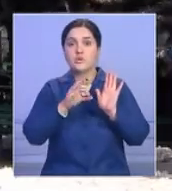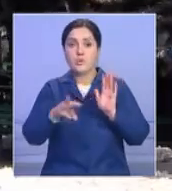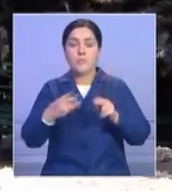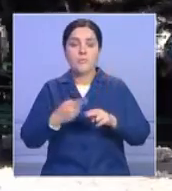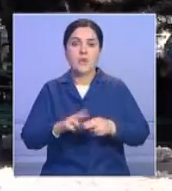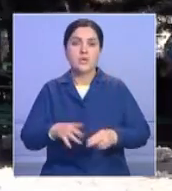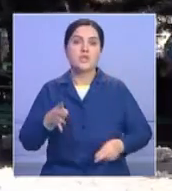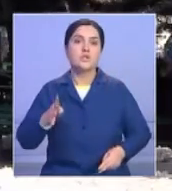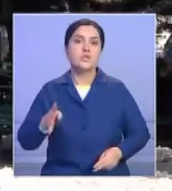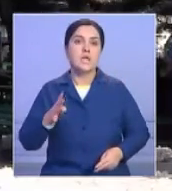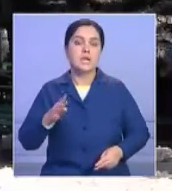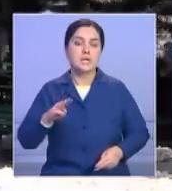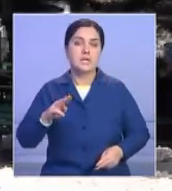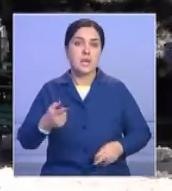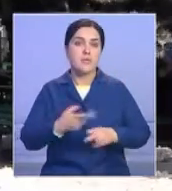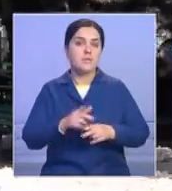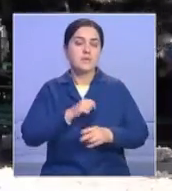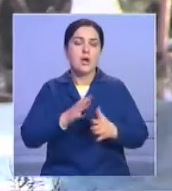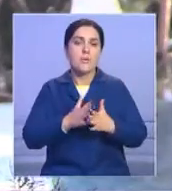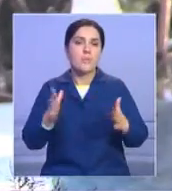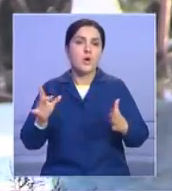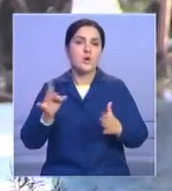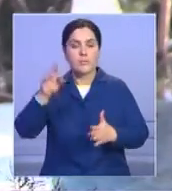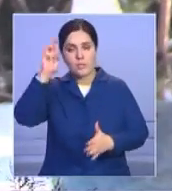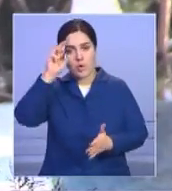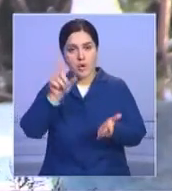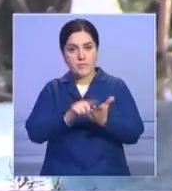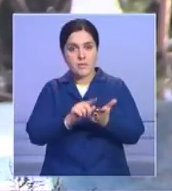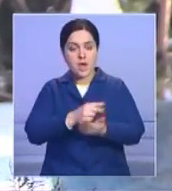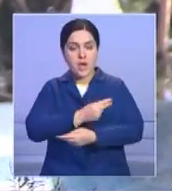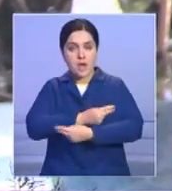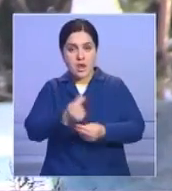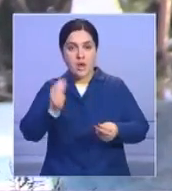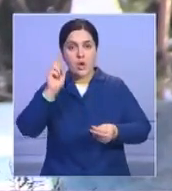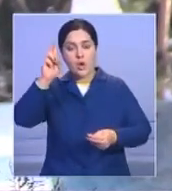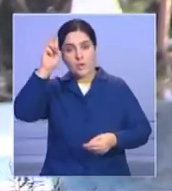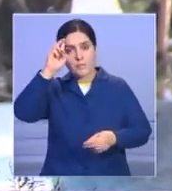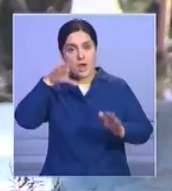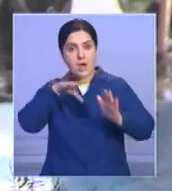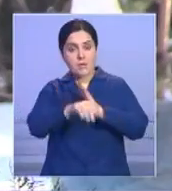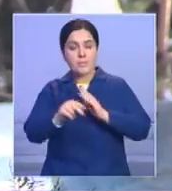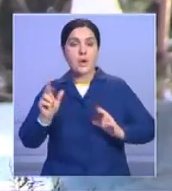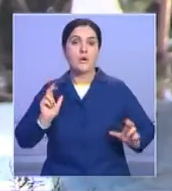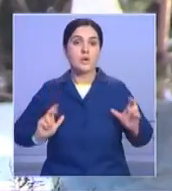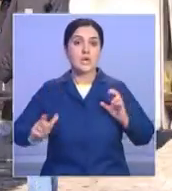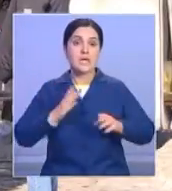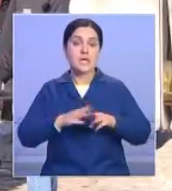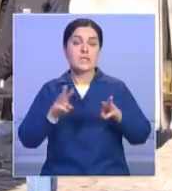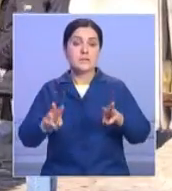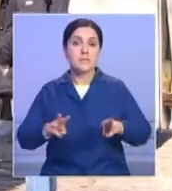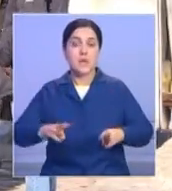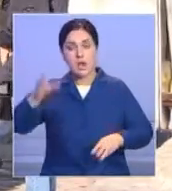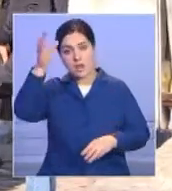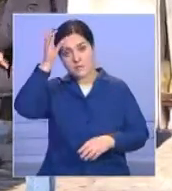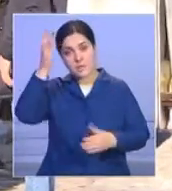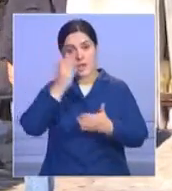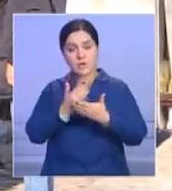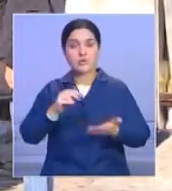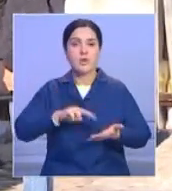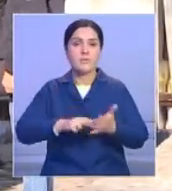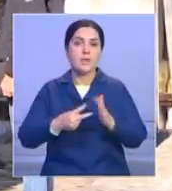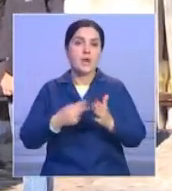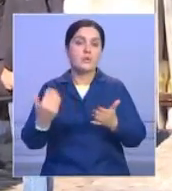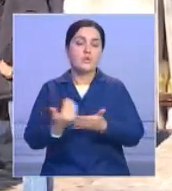4000 тенге. Это максимальный размер государственных выплат учащимся в бюджетных отделениях. Министерство образования и науки разработало проект